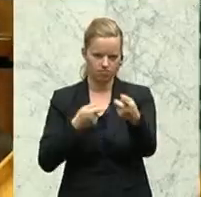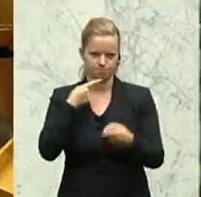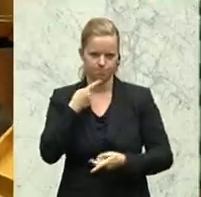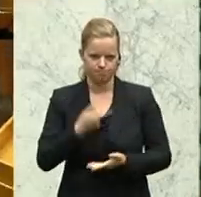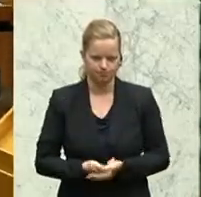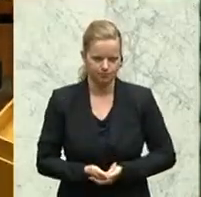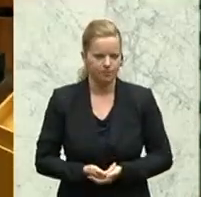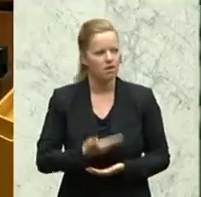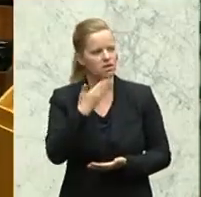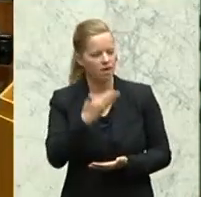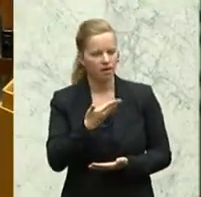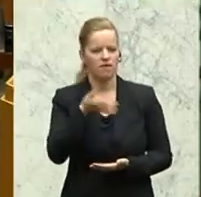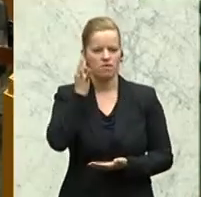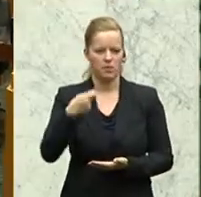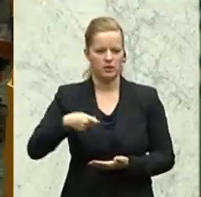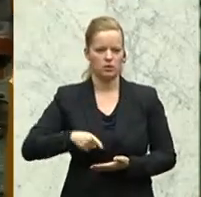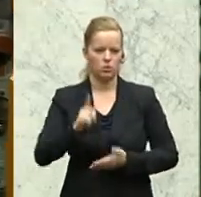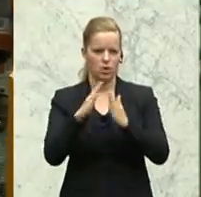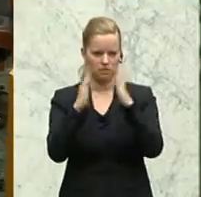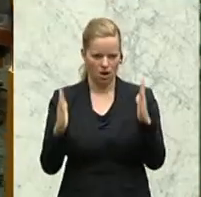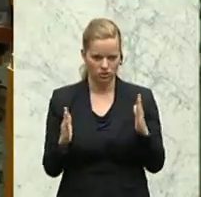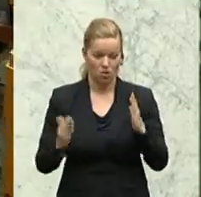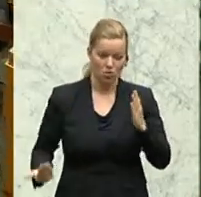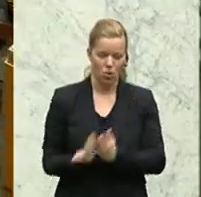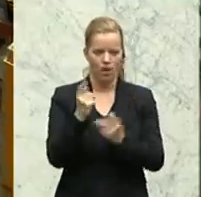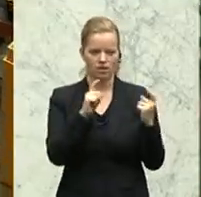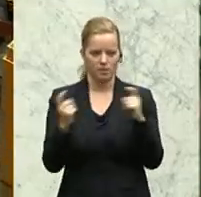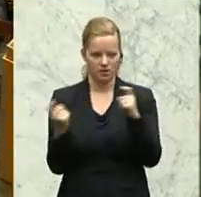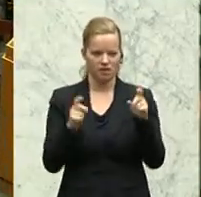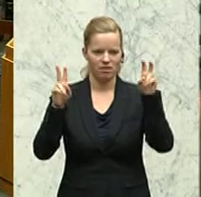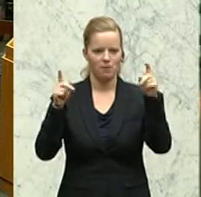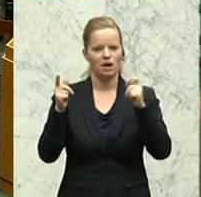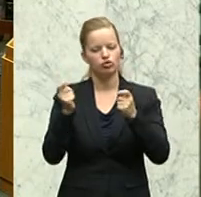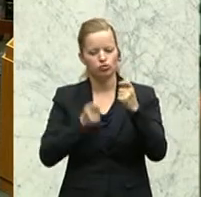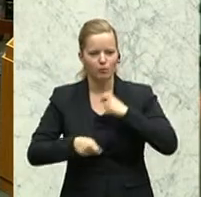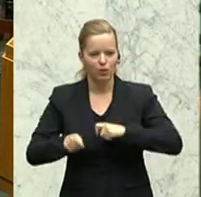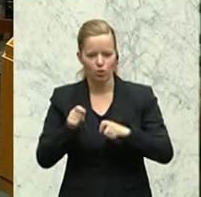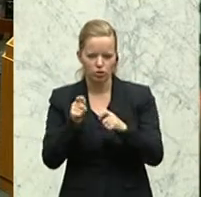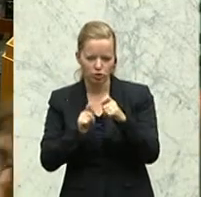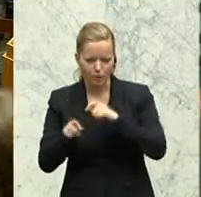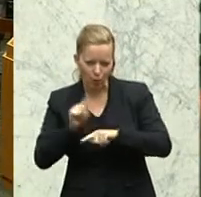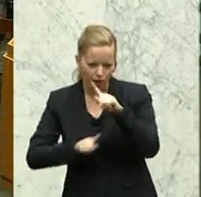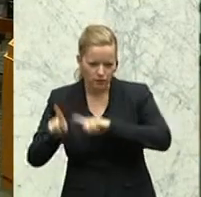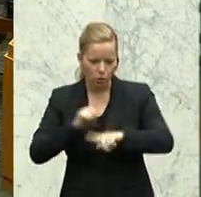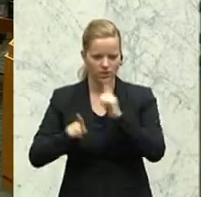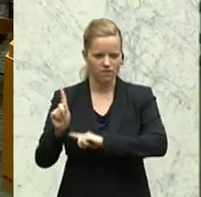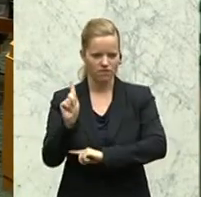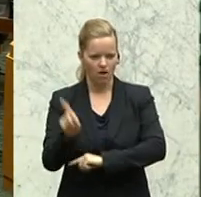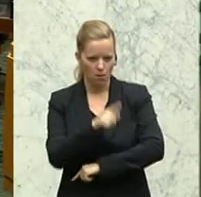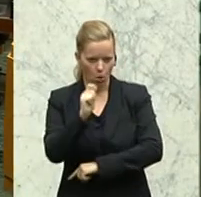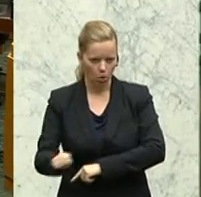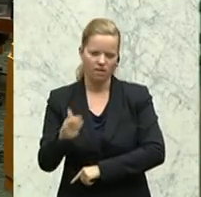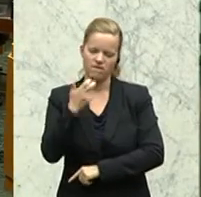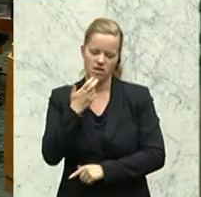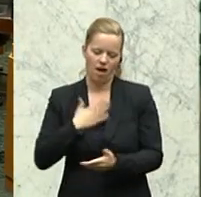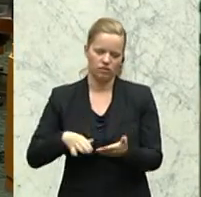Eigentlich wollte ich uns eine neuerliche Debatte zum Spekulationsverbot ersparen, nachdem wir schon dreimal eine Einwähnungsdebatte darüber abgeführt